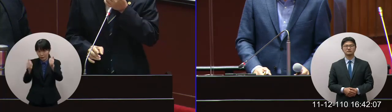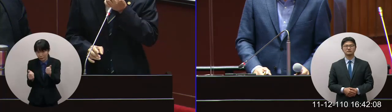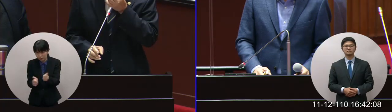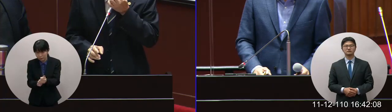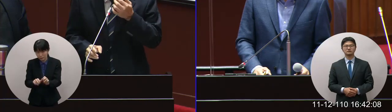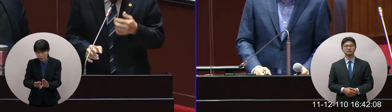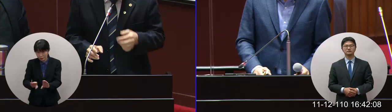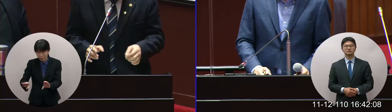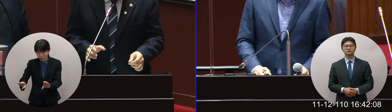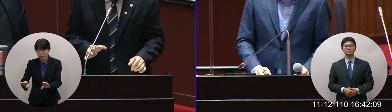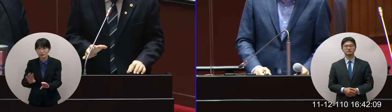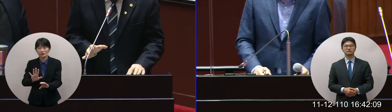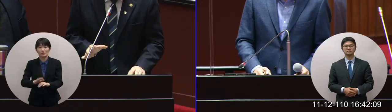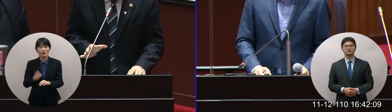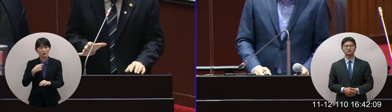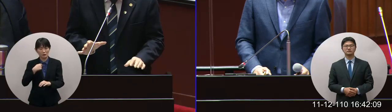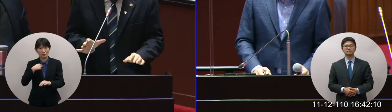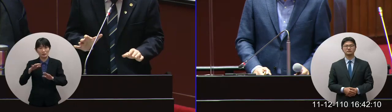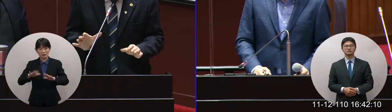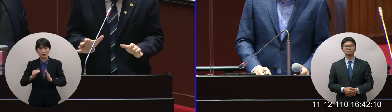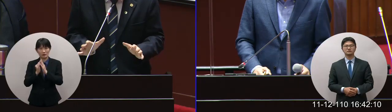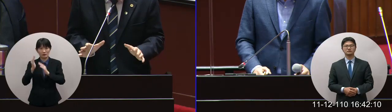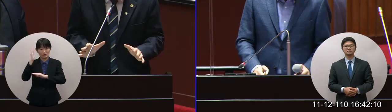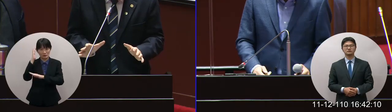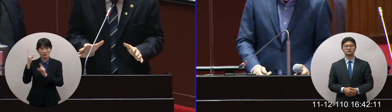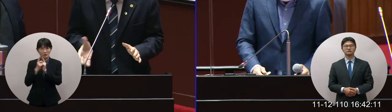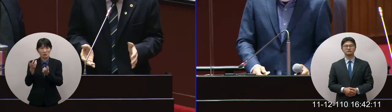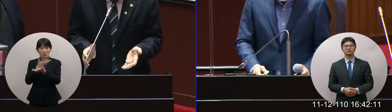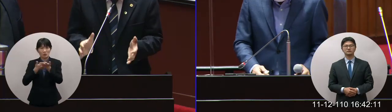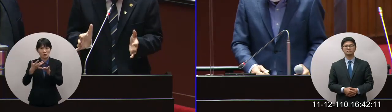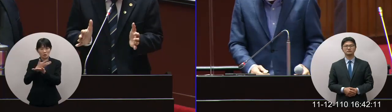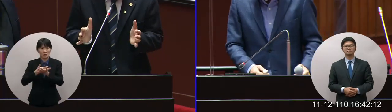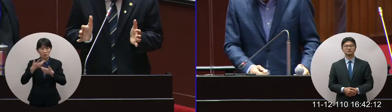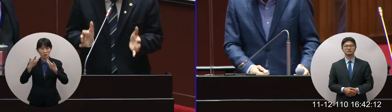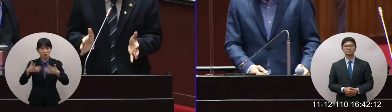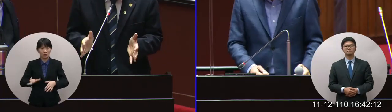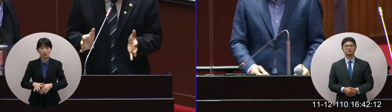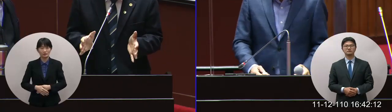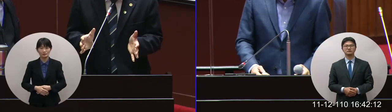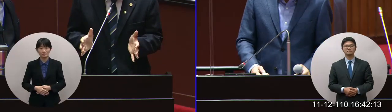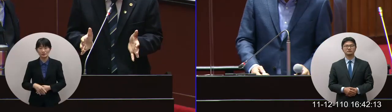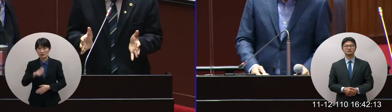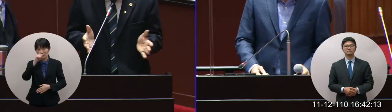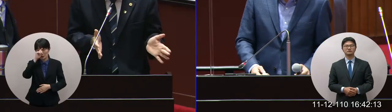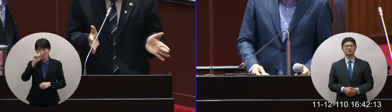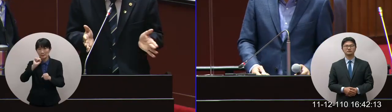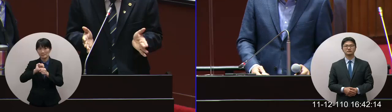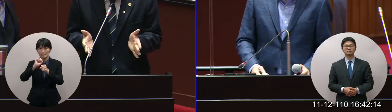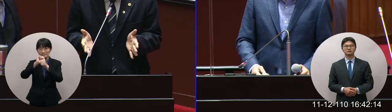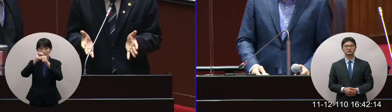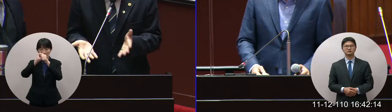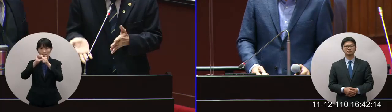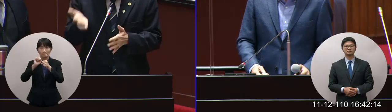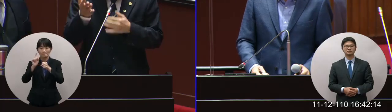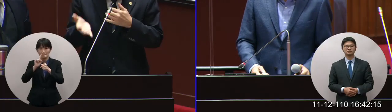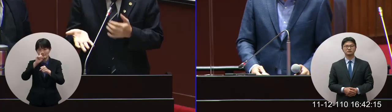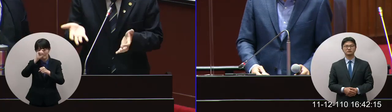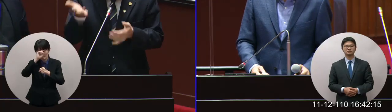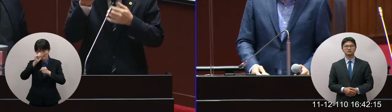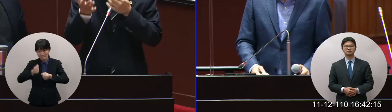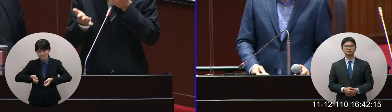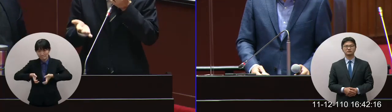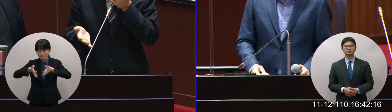那這部分我們事實上跟地方政府也有過去很多討論就是說可以增加一些然後地方政府透過容積